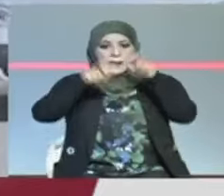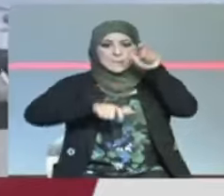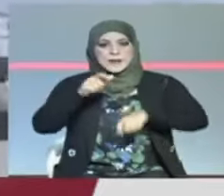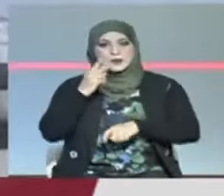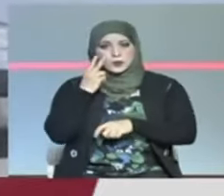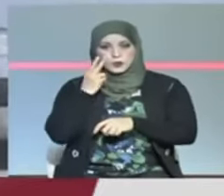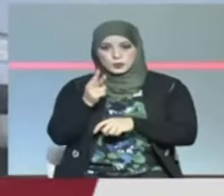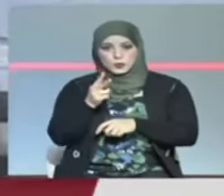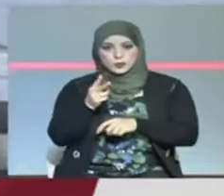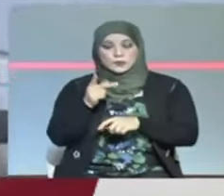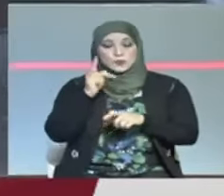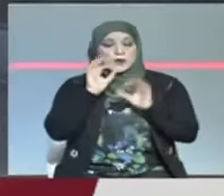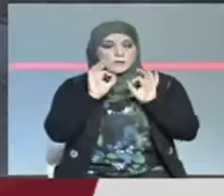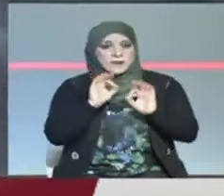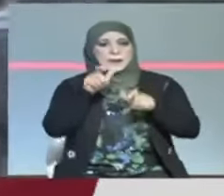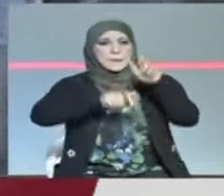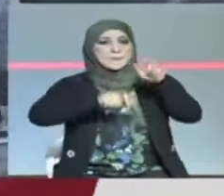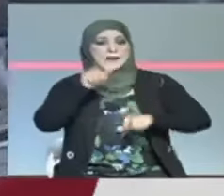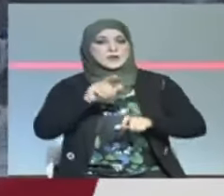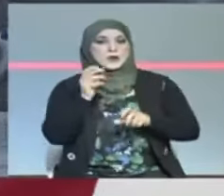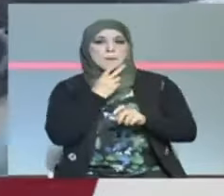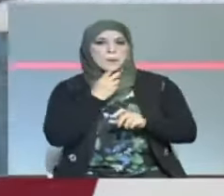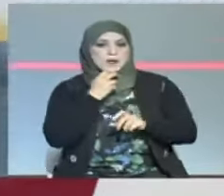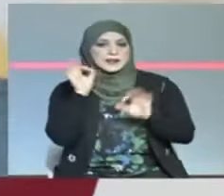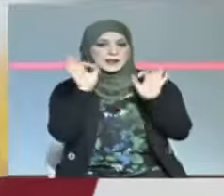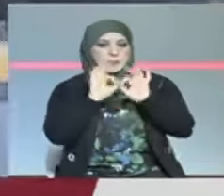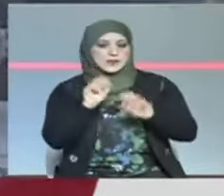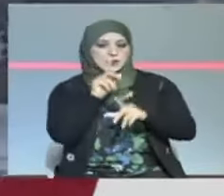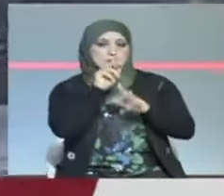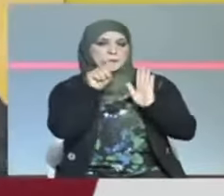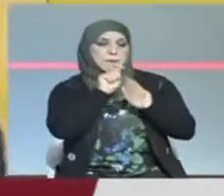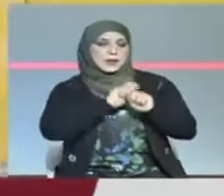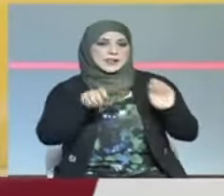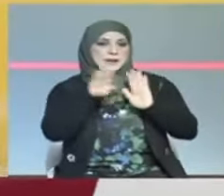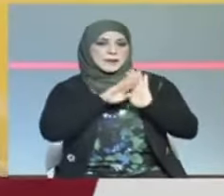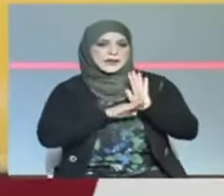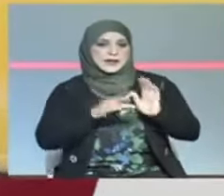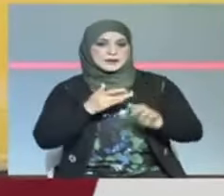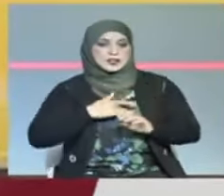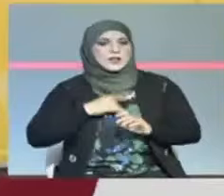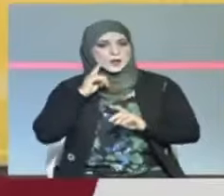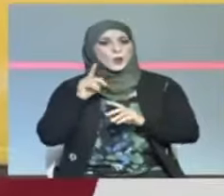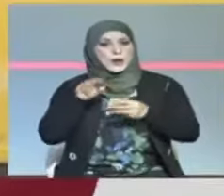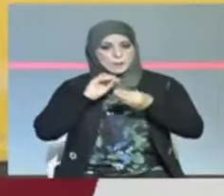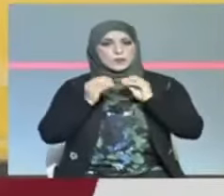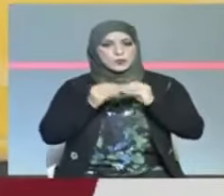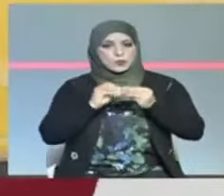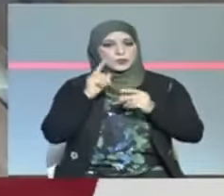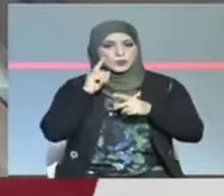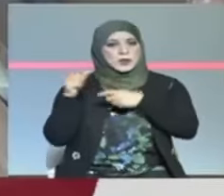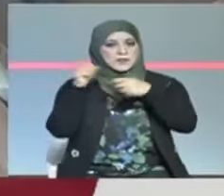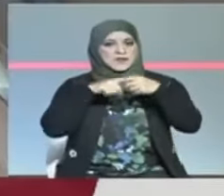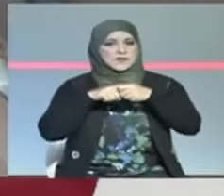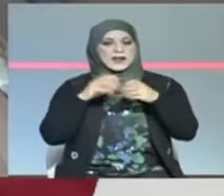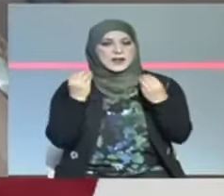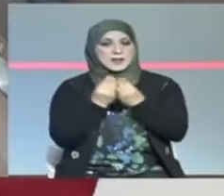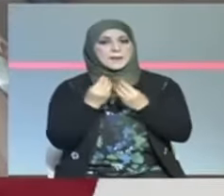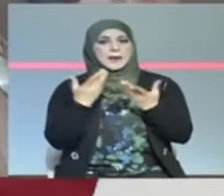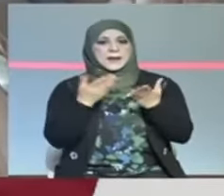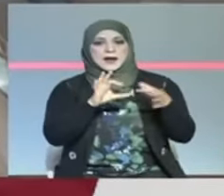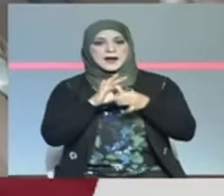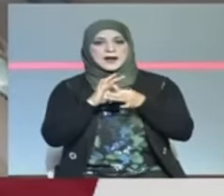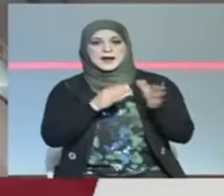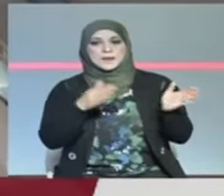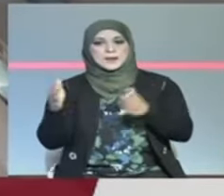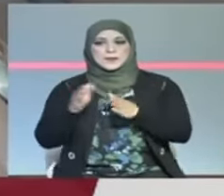فأن عدم تقييد عدد من المواطنين بالبروتوكول قد يتسببوا في توتر هذه العلاقة للجال عندي الماء